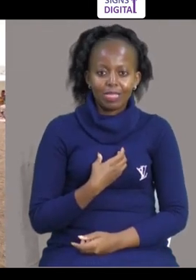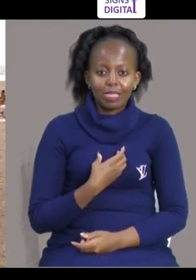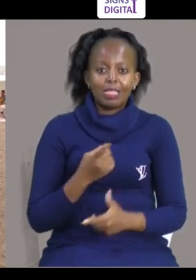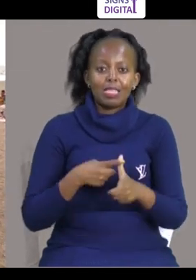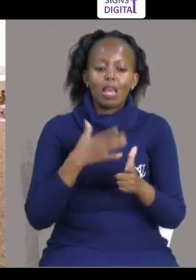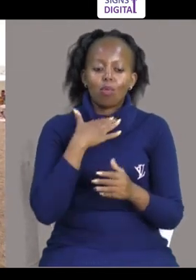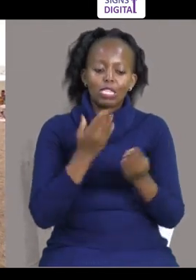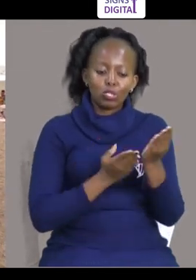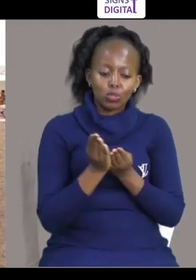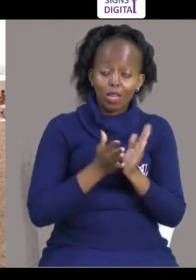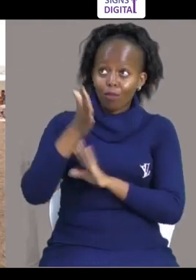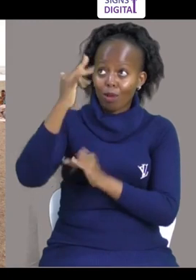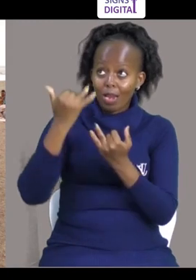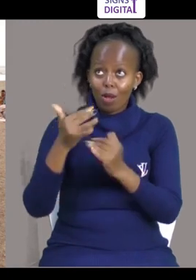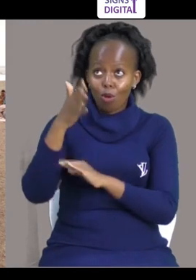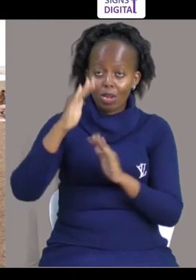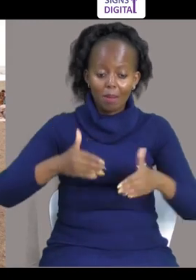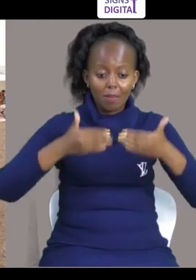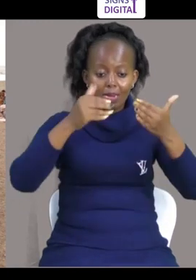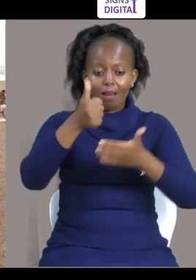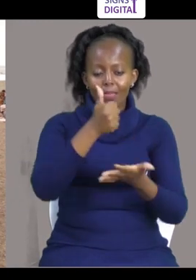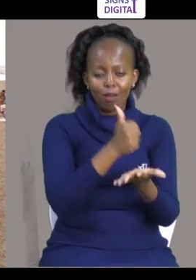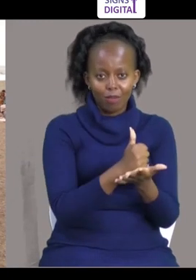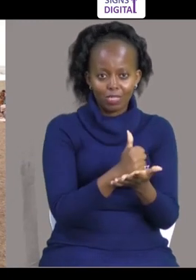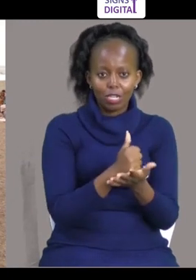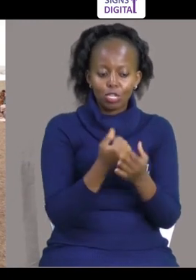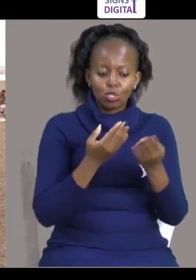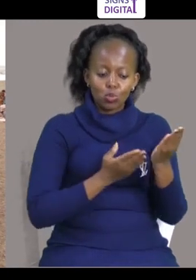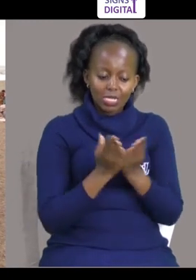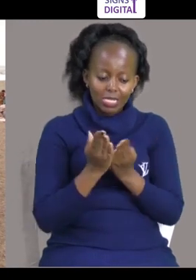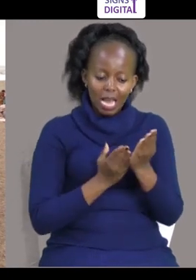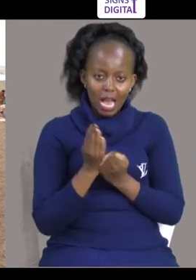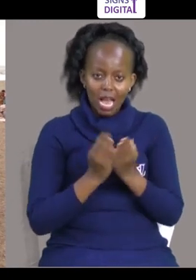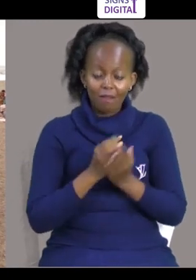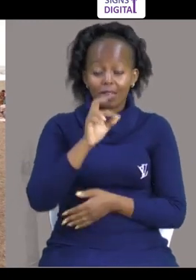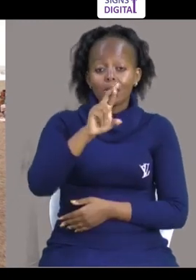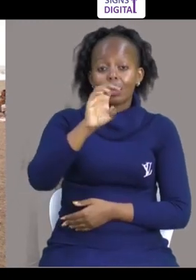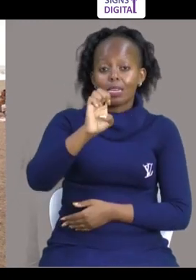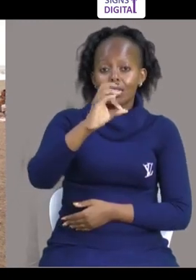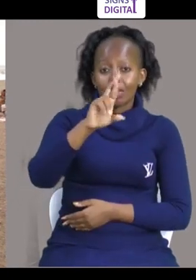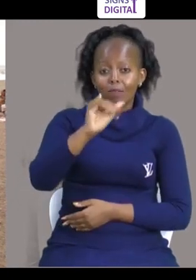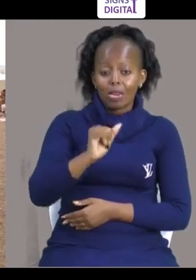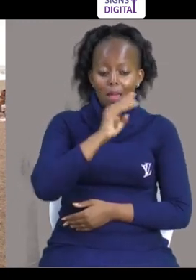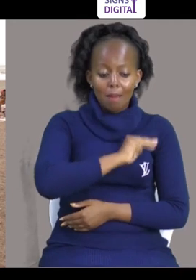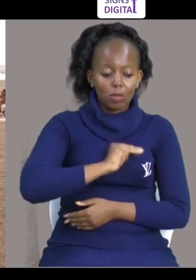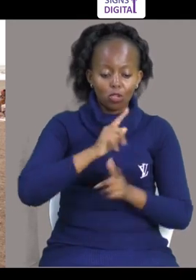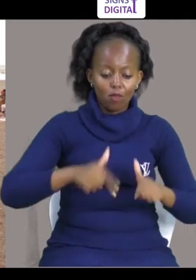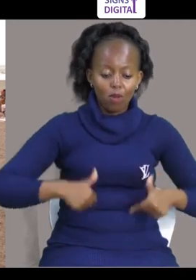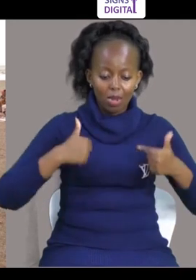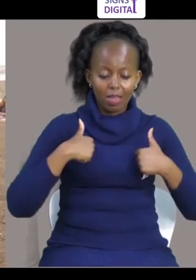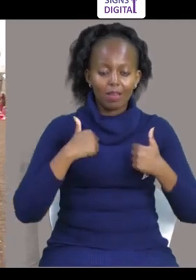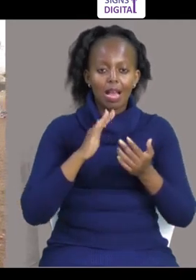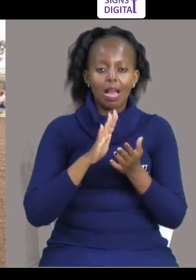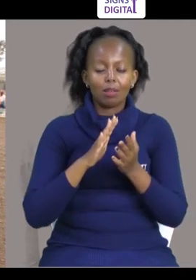Hili Niweze Kutumikia Mungu Nasa Mungu Wamenipa Ofisi Njengime Ya Kutumikia Recovery Mission For Life